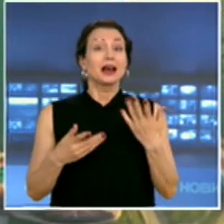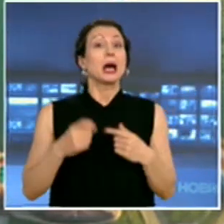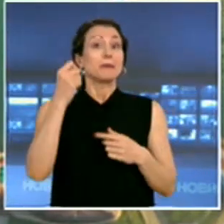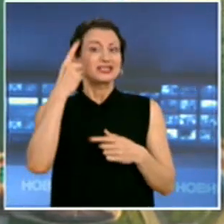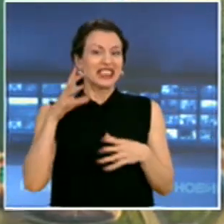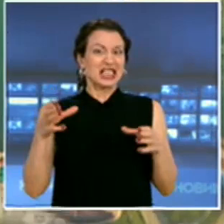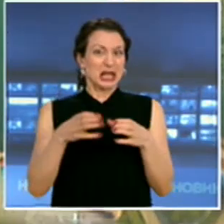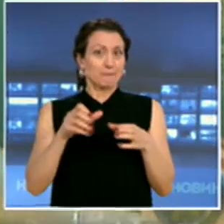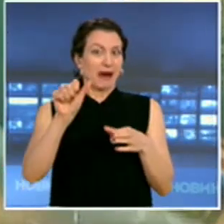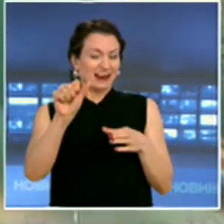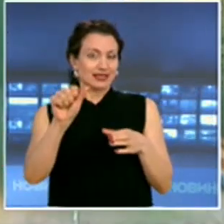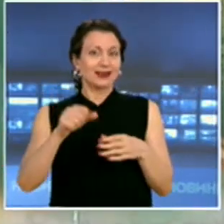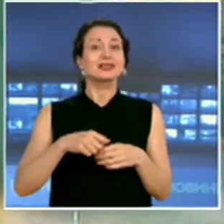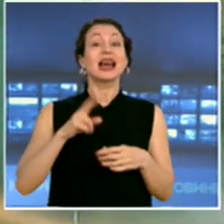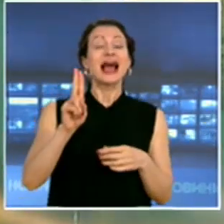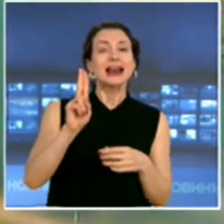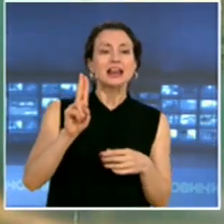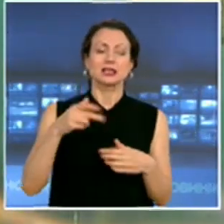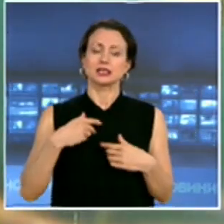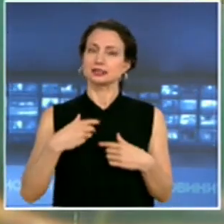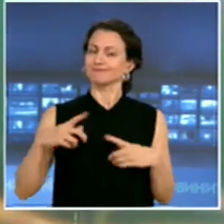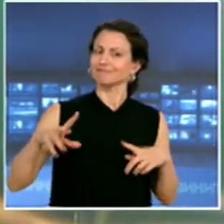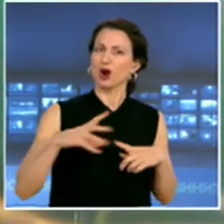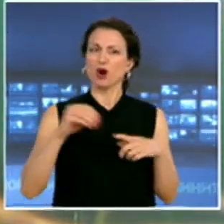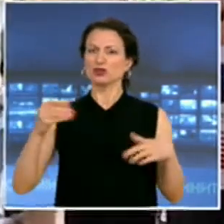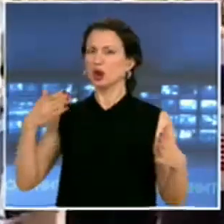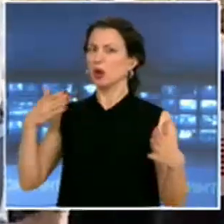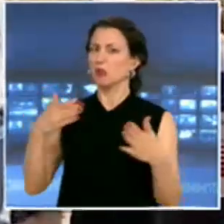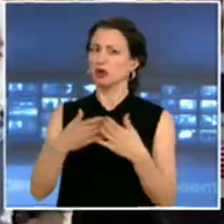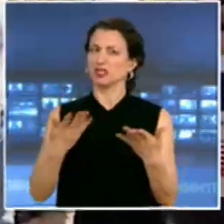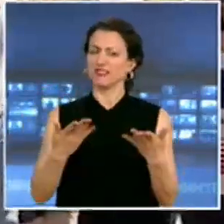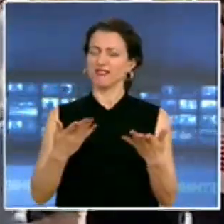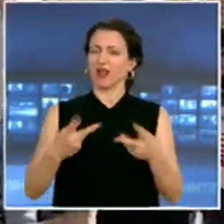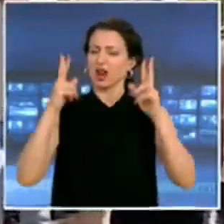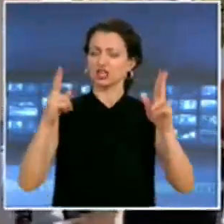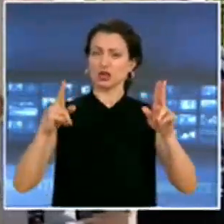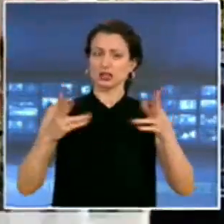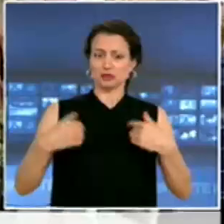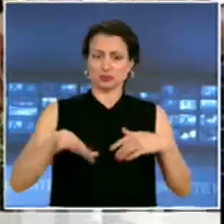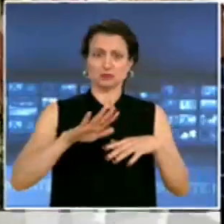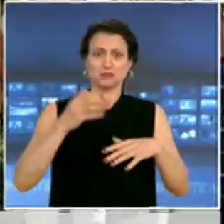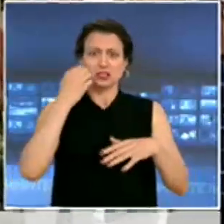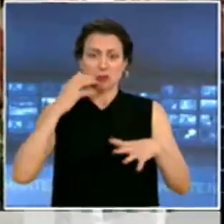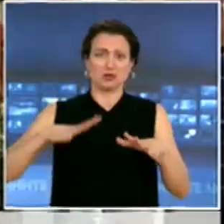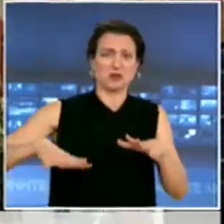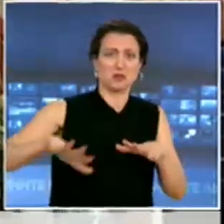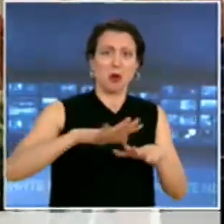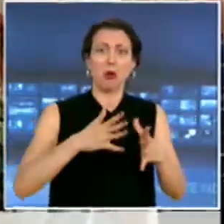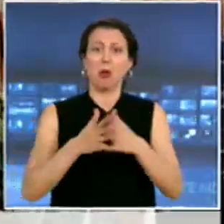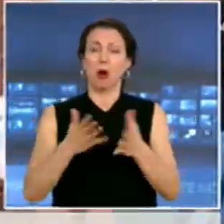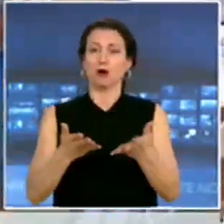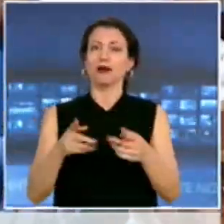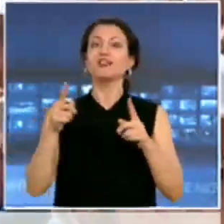плажуване край лятната резиденция, която ползва Доган. Целта им беше агресия в частна